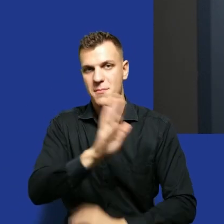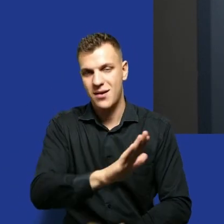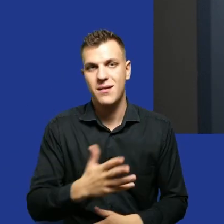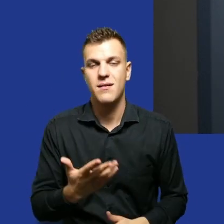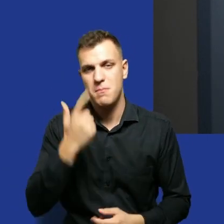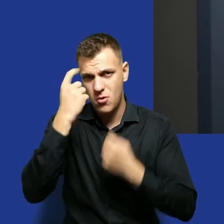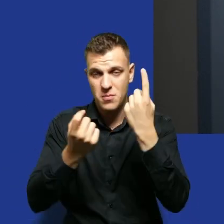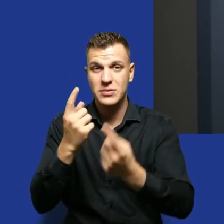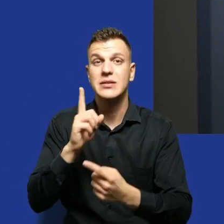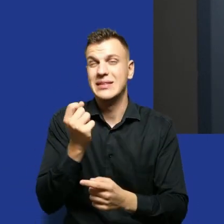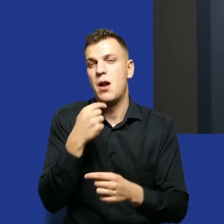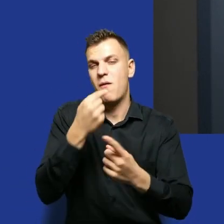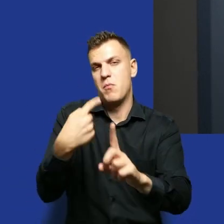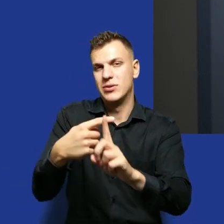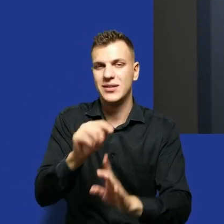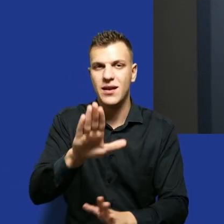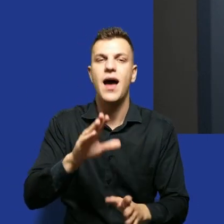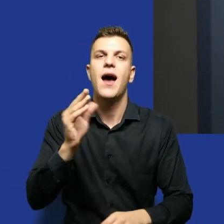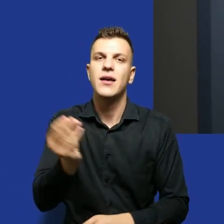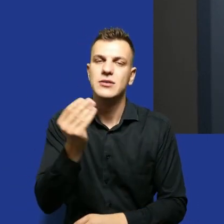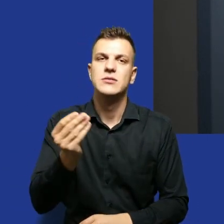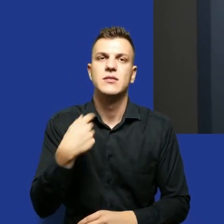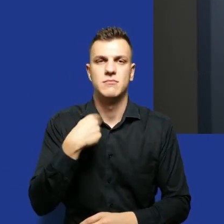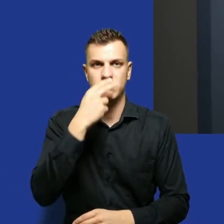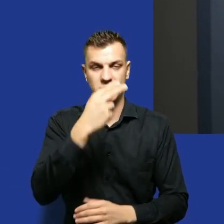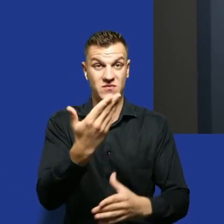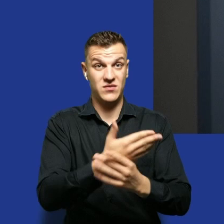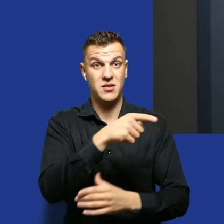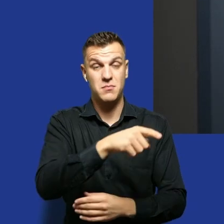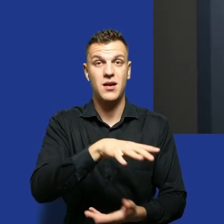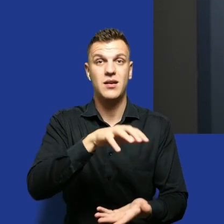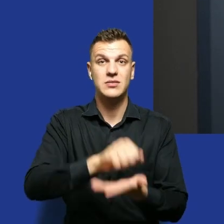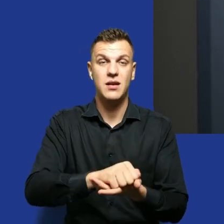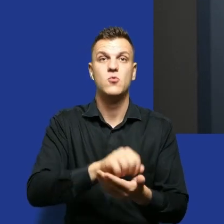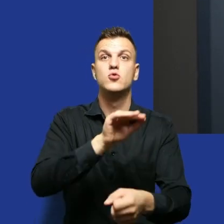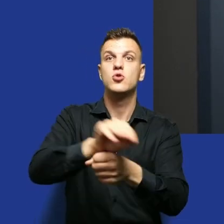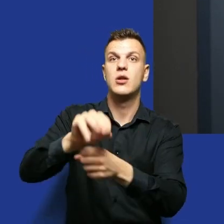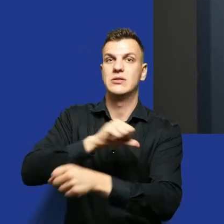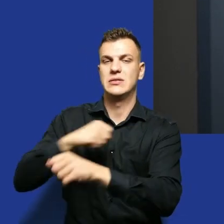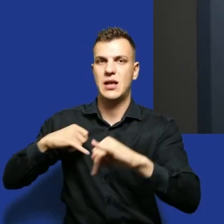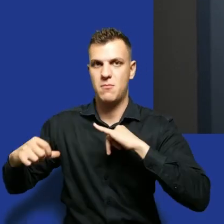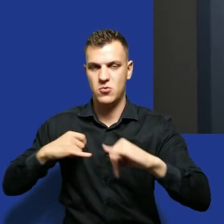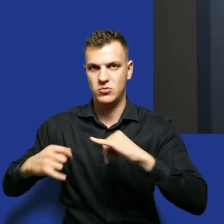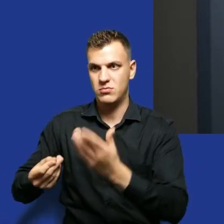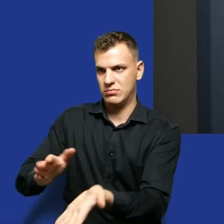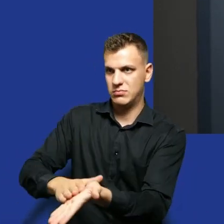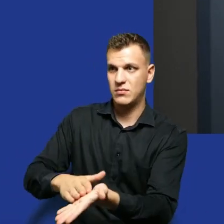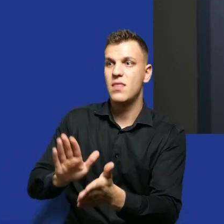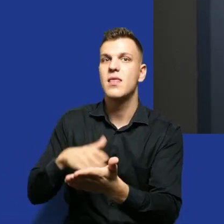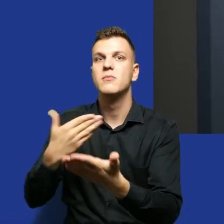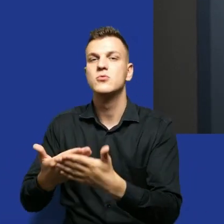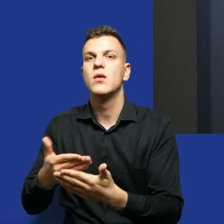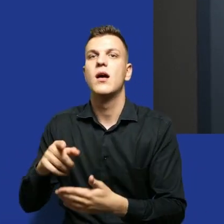Ostatnio chodzę za takim tematem, on mnie strasznie zadziwił, jest firma w Polsce, która szkoli samorządowców za pieniądze i jak unikać